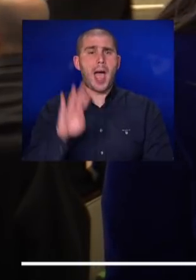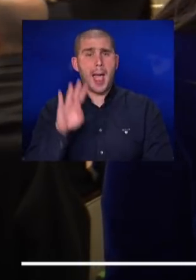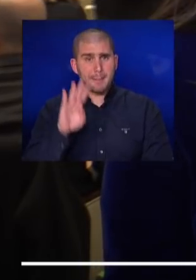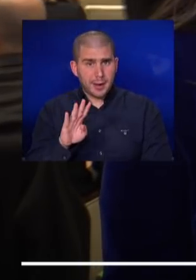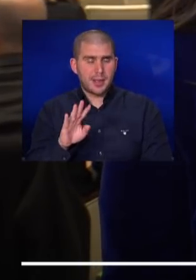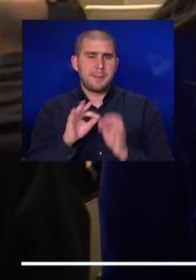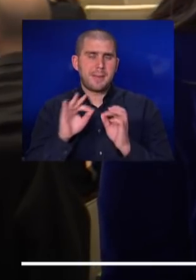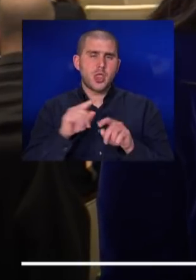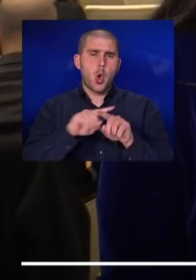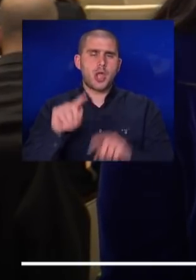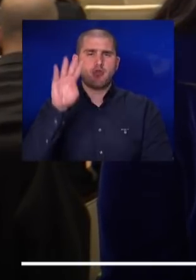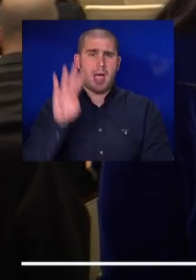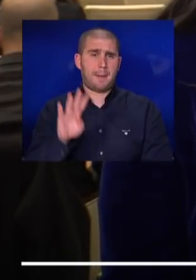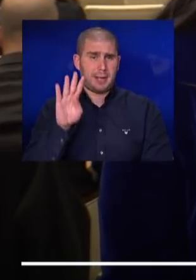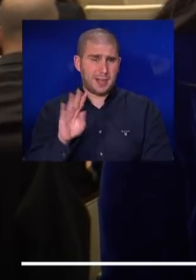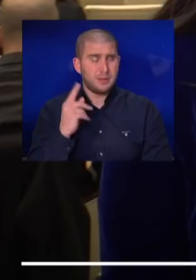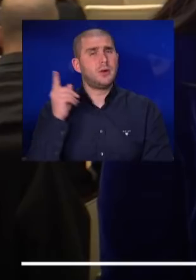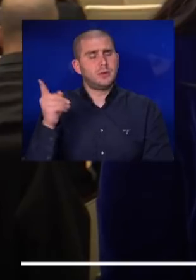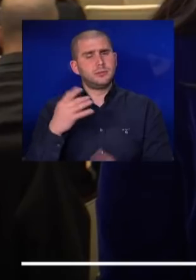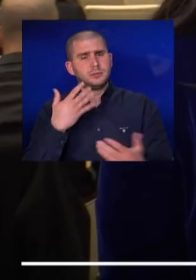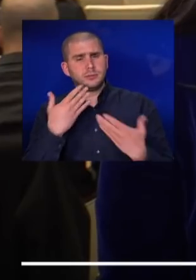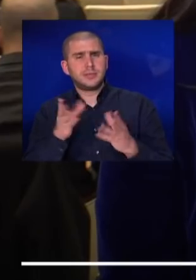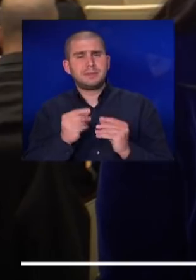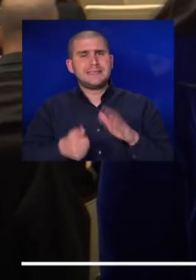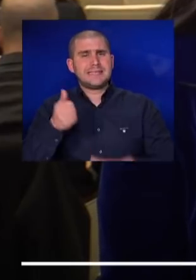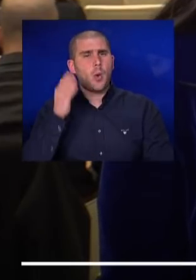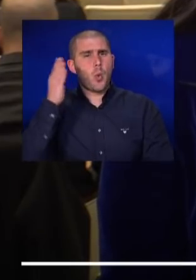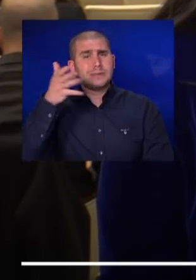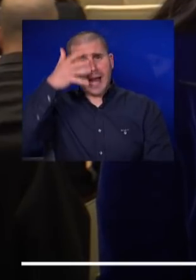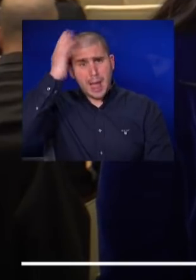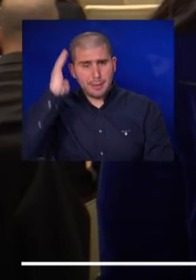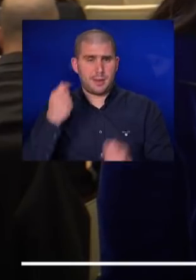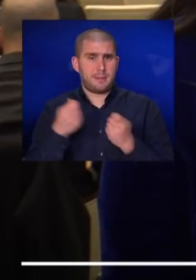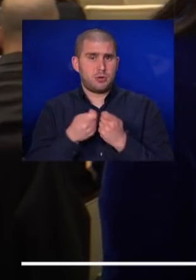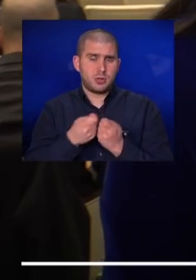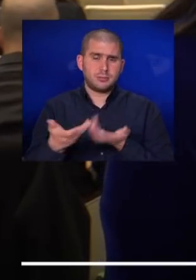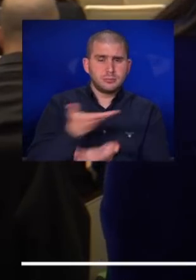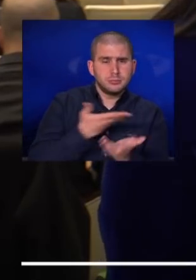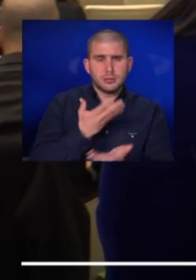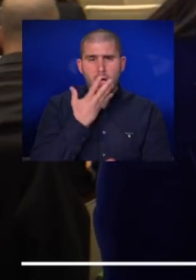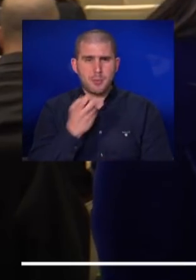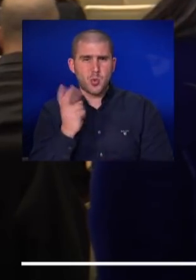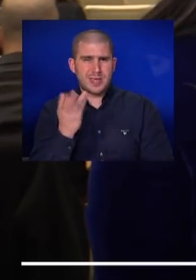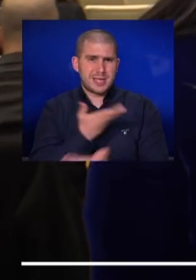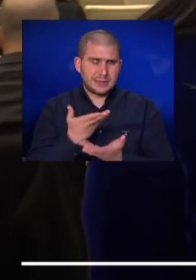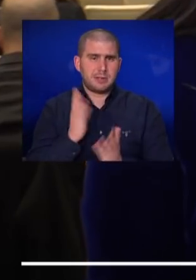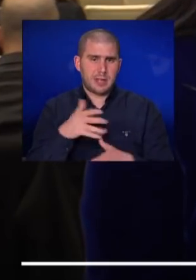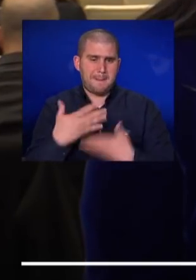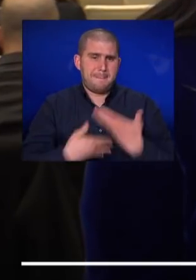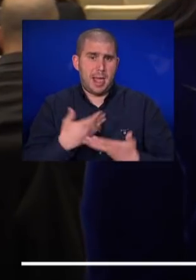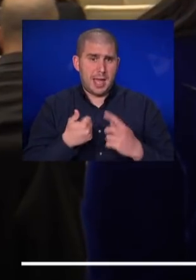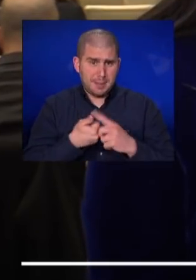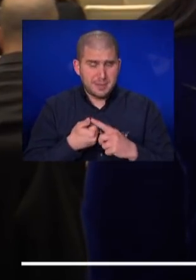תחילת חודש אפריל, ולמעשה הוא ידבר עם שר החוץ לפיד גם על חיבום היחסים, כלומר גם כנראה על צעדים קונקרטיים,